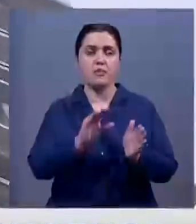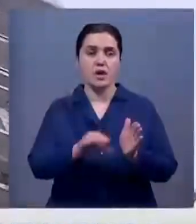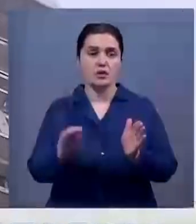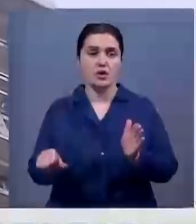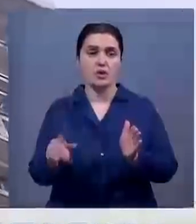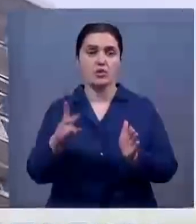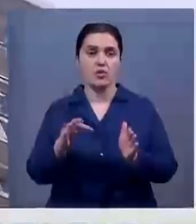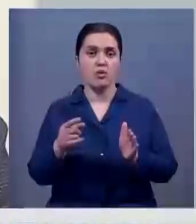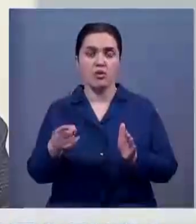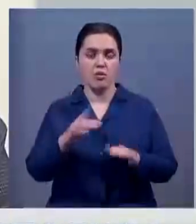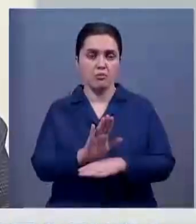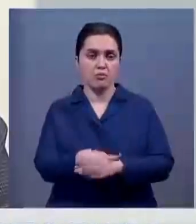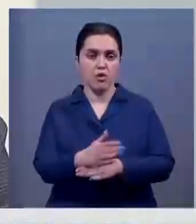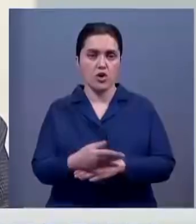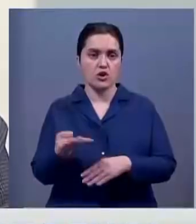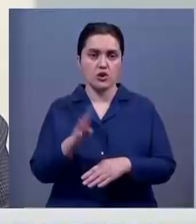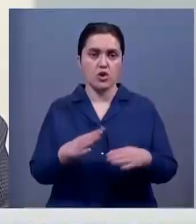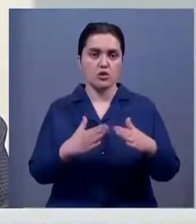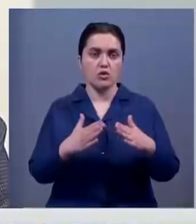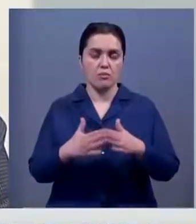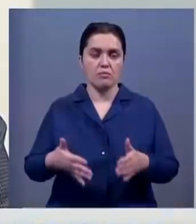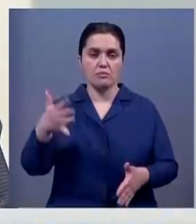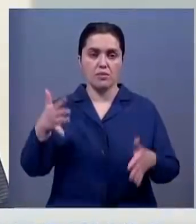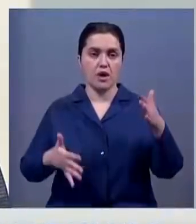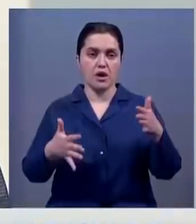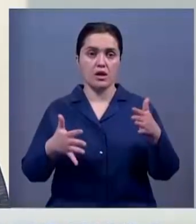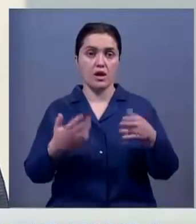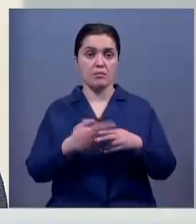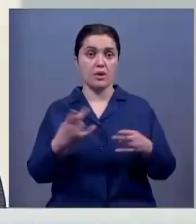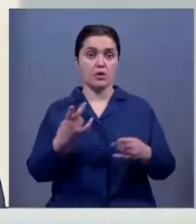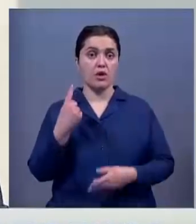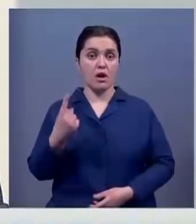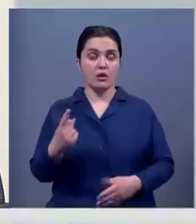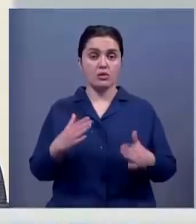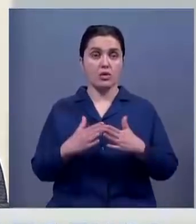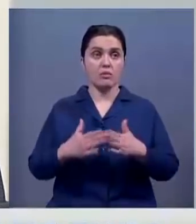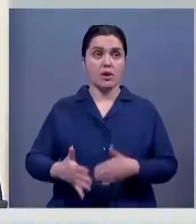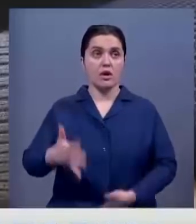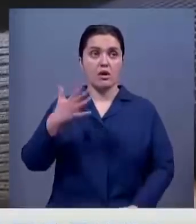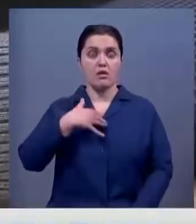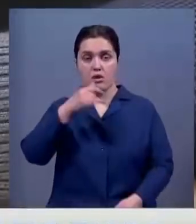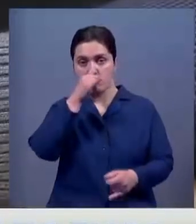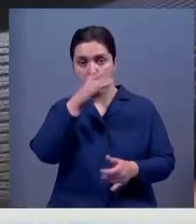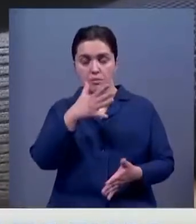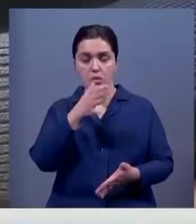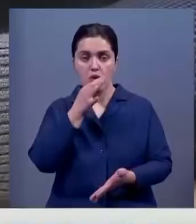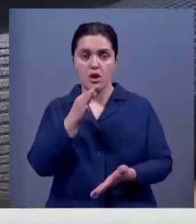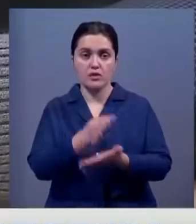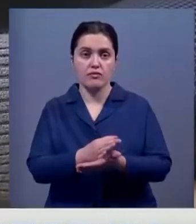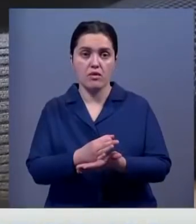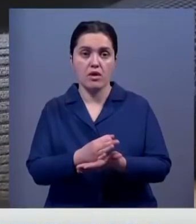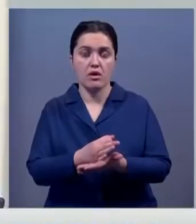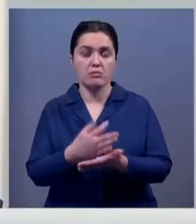высотки. Почему там четыре домов вместо одного, я не могу пояснить. Данный вопрос не